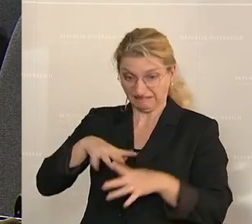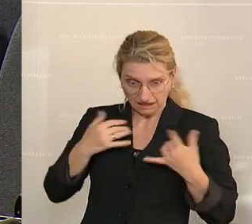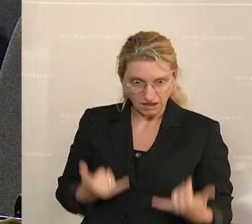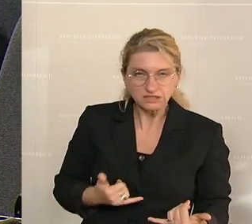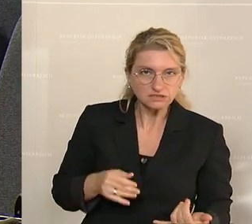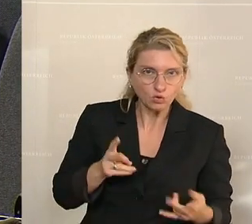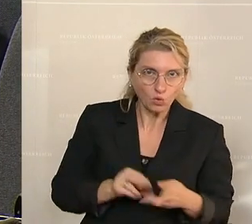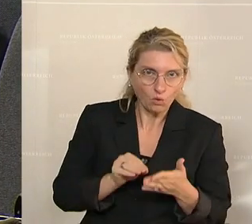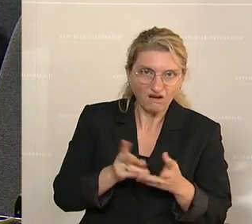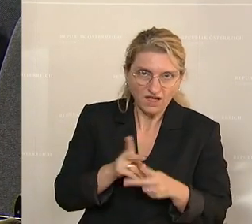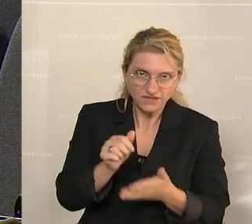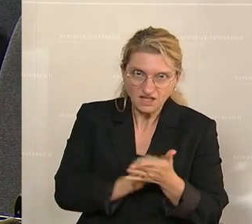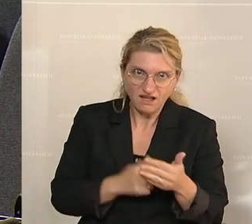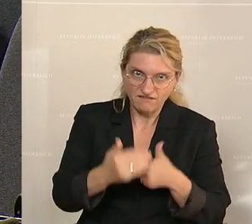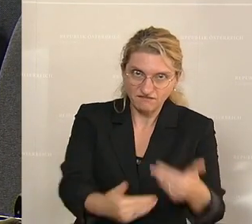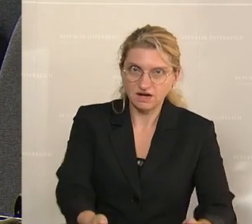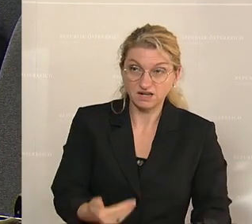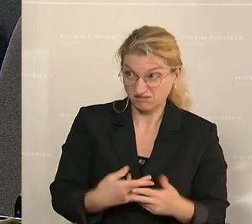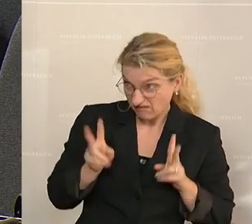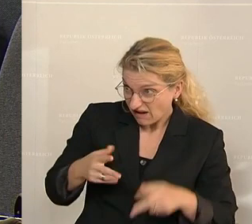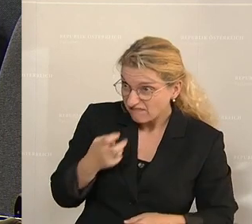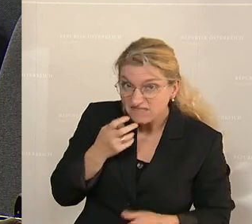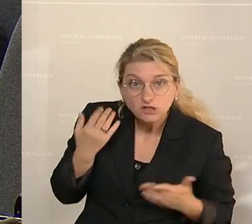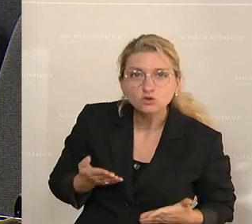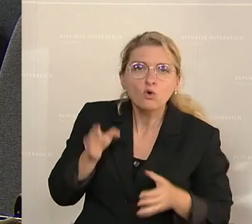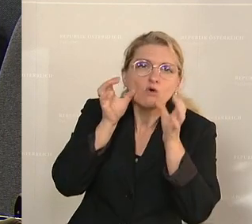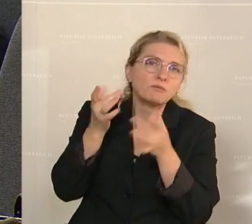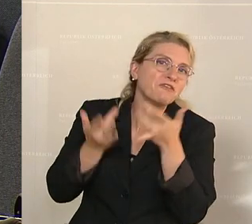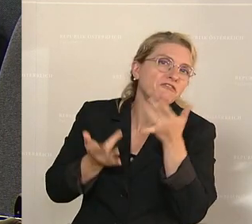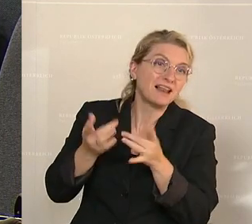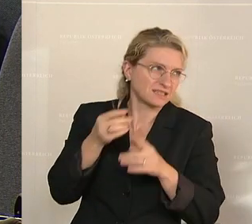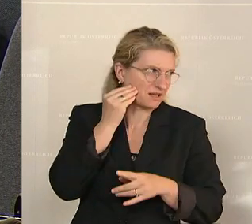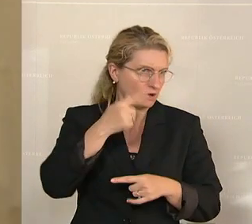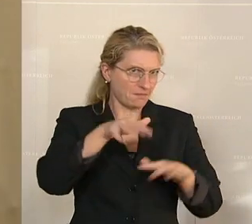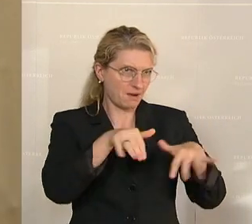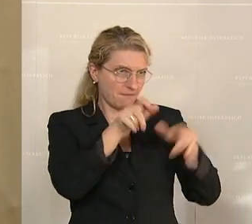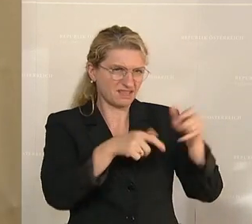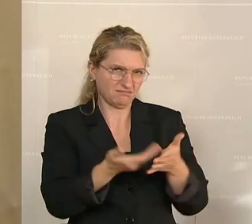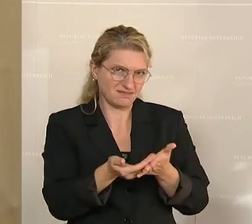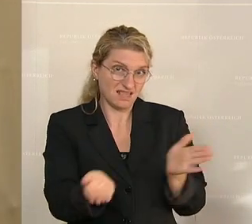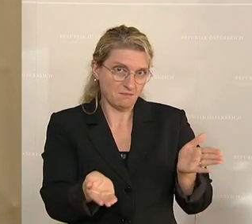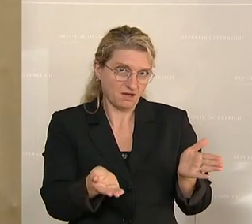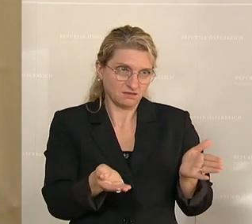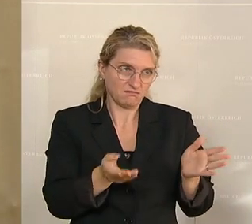würde und ob man das wirklich will. Ja, vielleicht möchte es die ÖVP haben, aber ich glaube, kein Parlamentarier hierher kann so etwas befürworten.